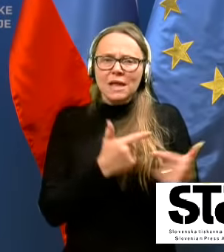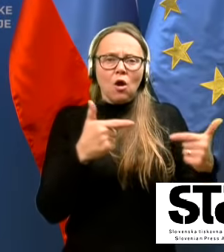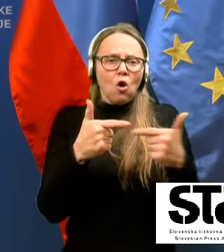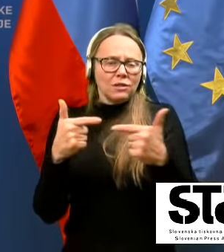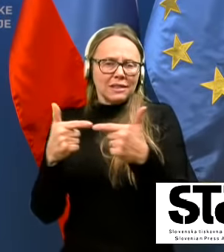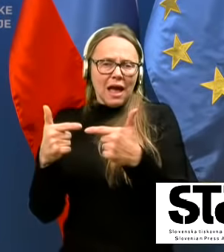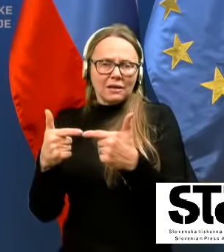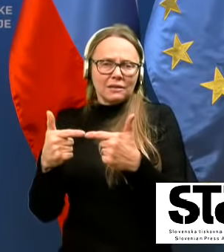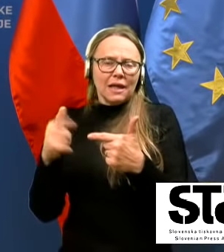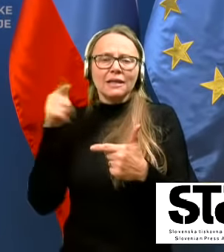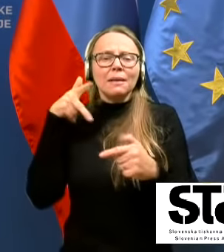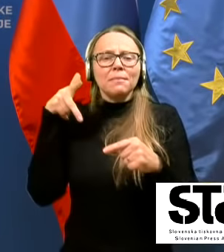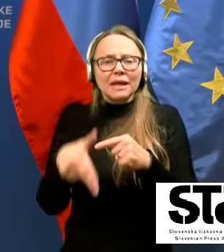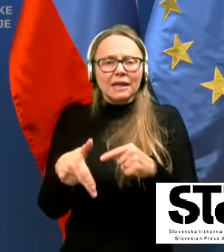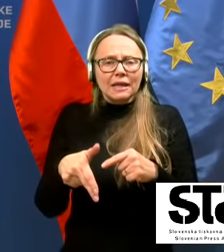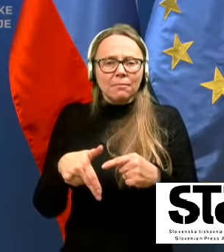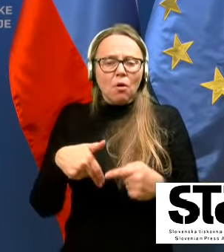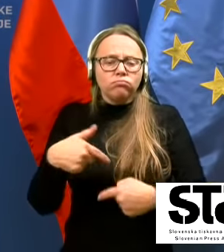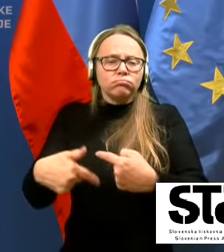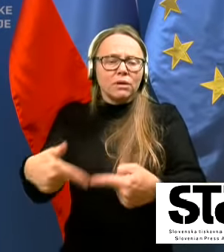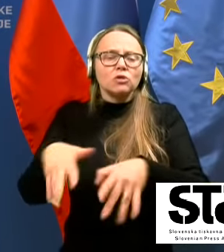prekinemo nadaljne širenje bolezni.